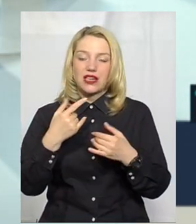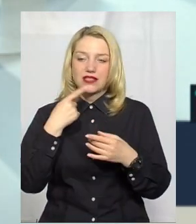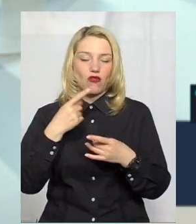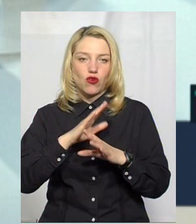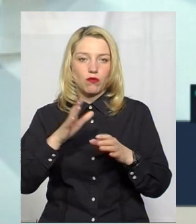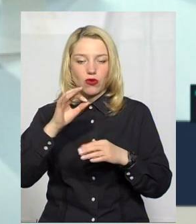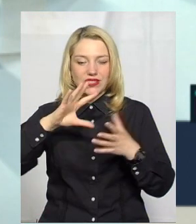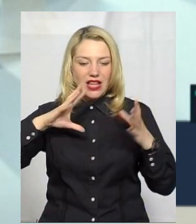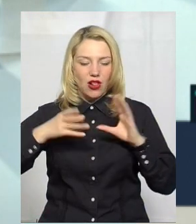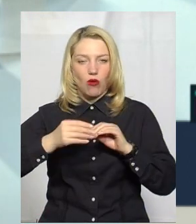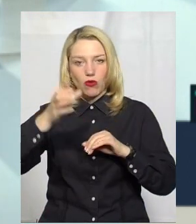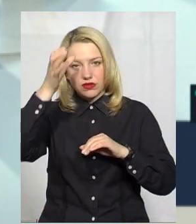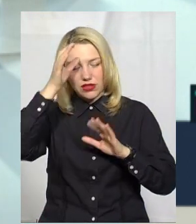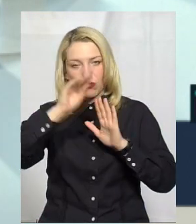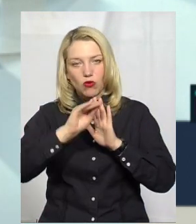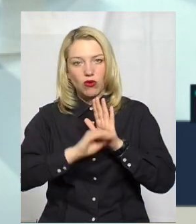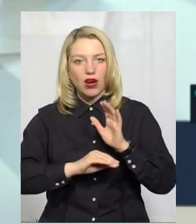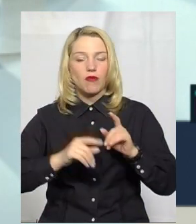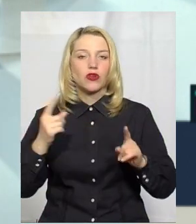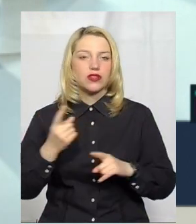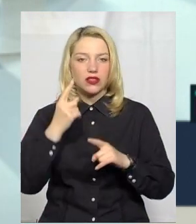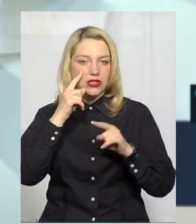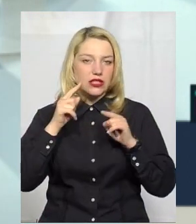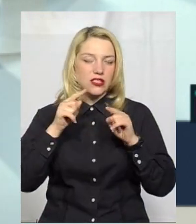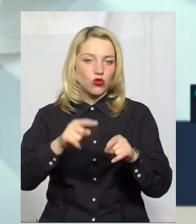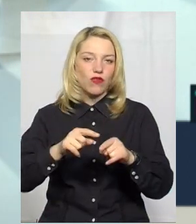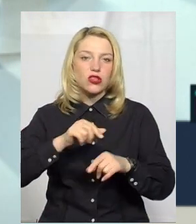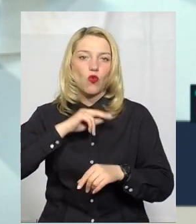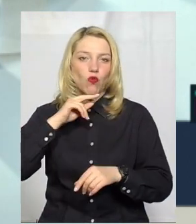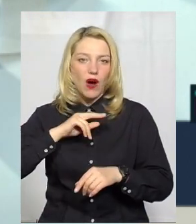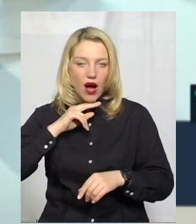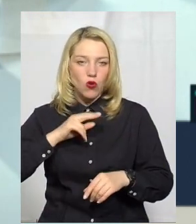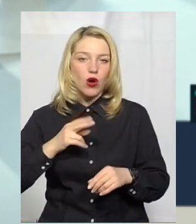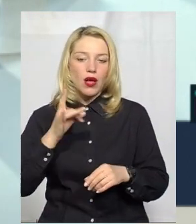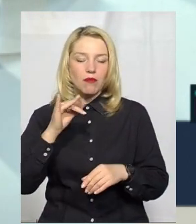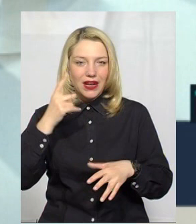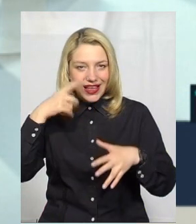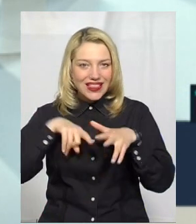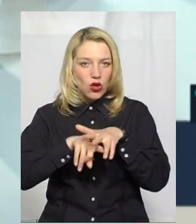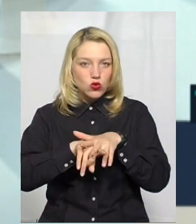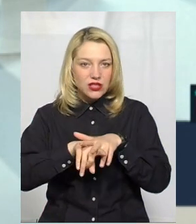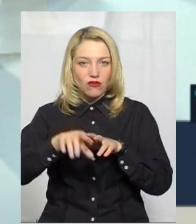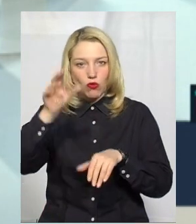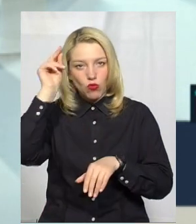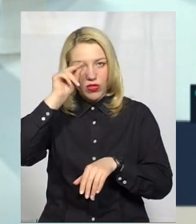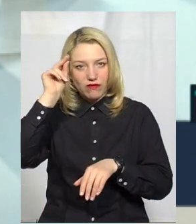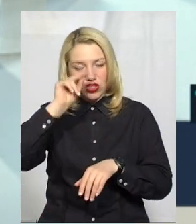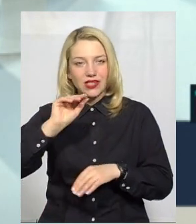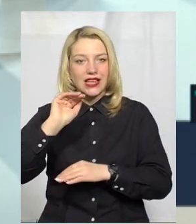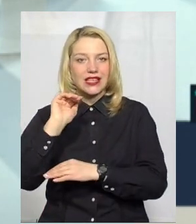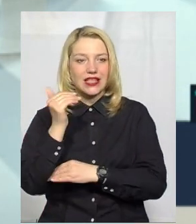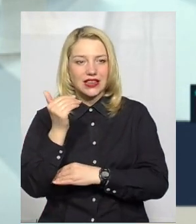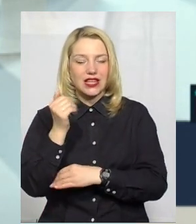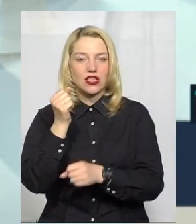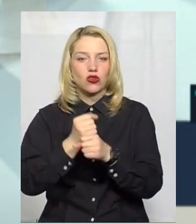загалом про освітні програми. Єдине, на що хочу заакцентувати увагу. При інклюзивному навчанні дитині